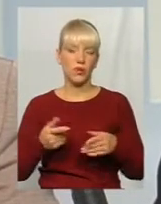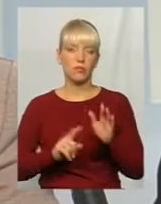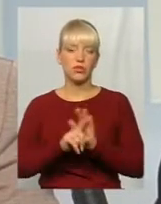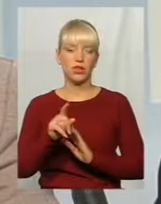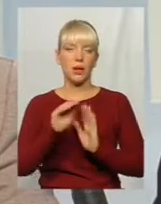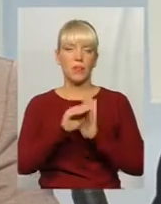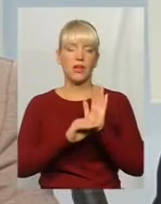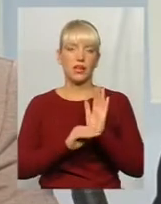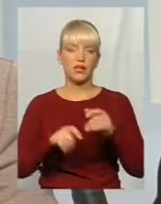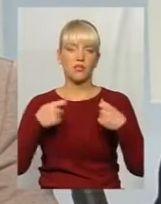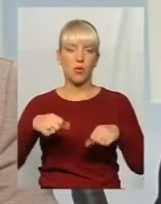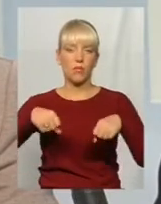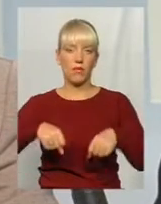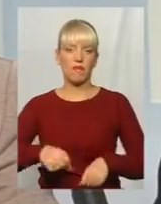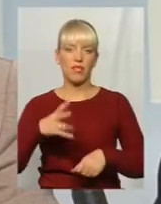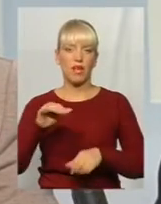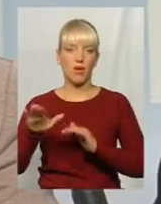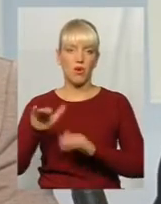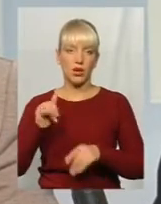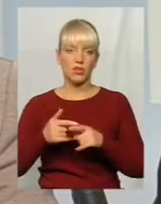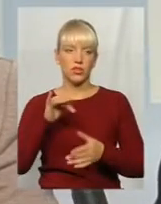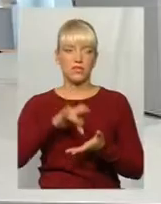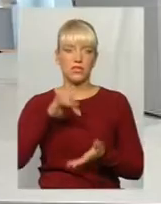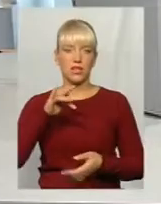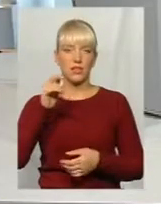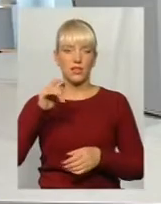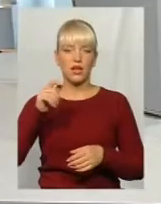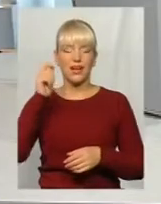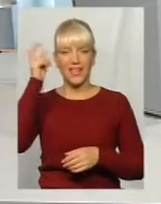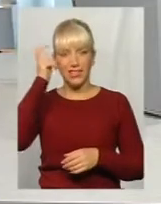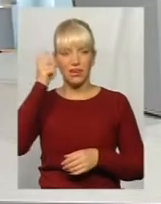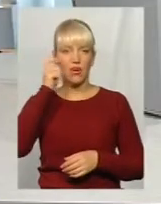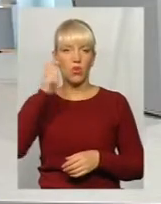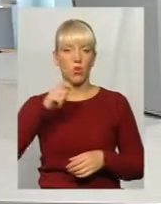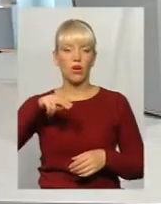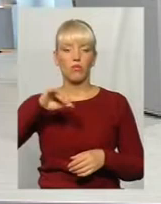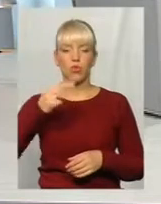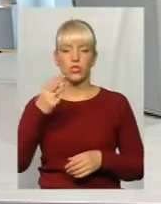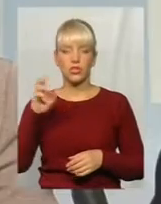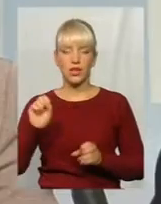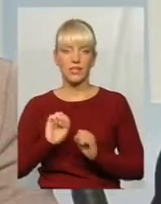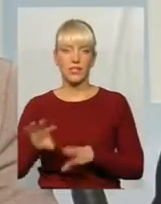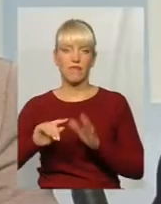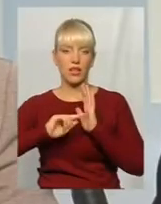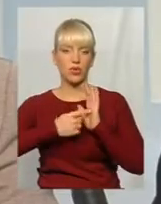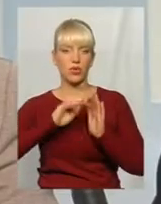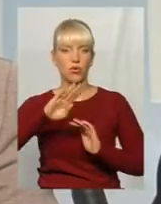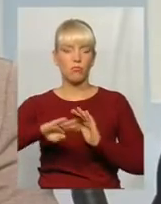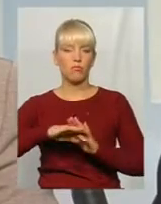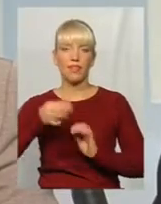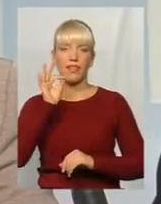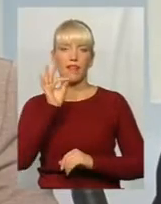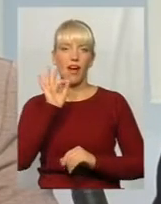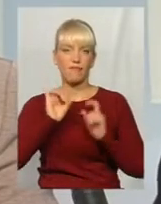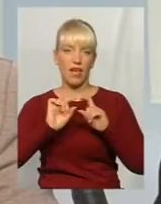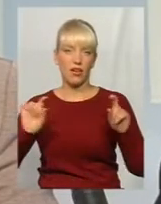прав на оренду. І в Києві, в центрі Києва, Укрпошта здавала точку під кав'ярню. Раніше для того, щоб